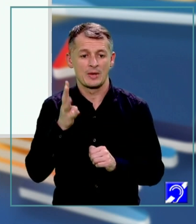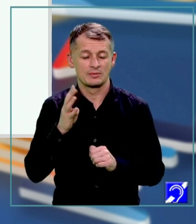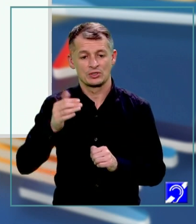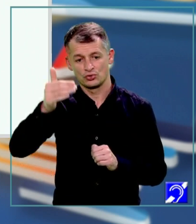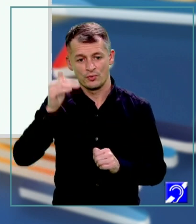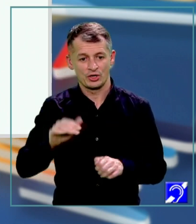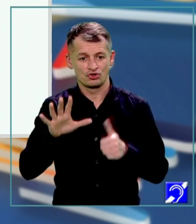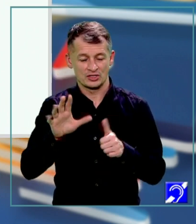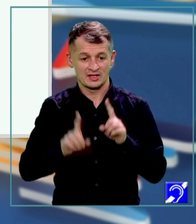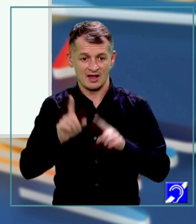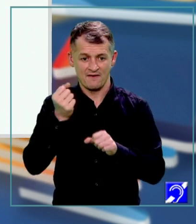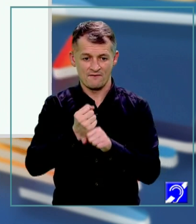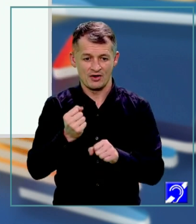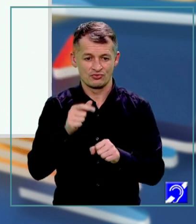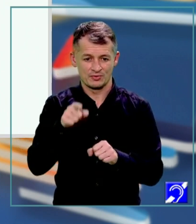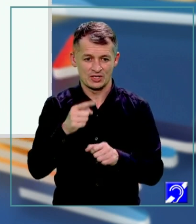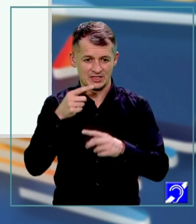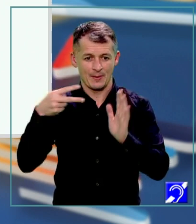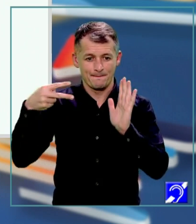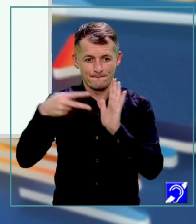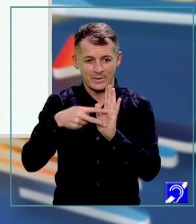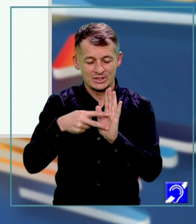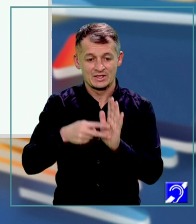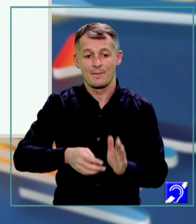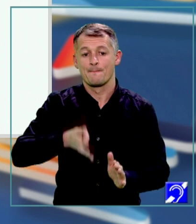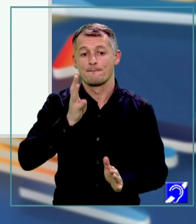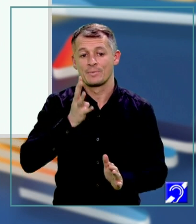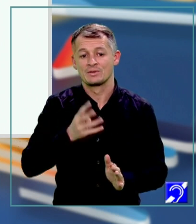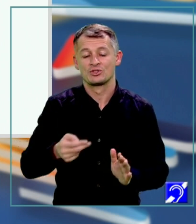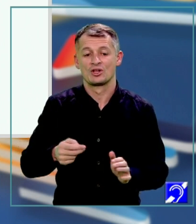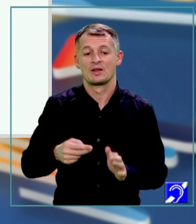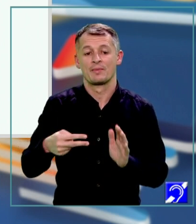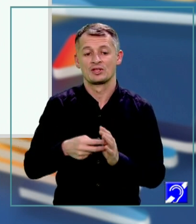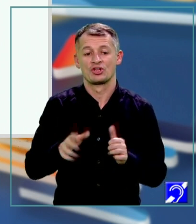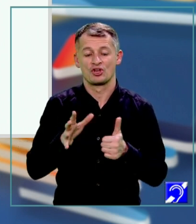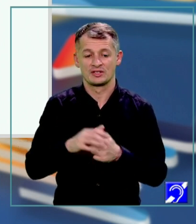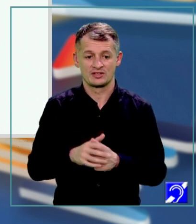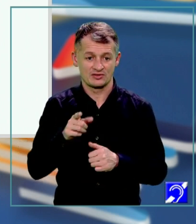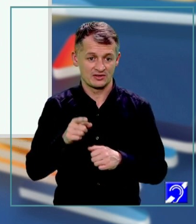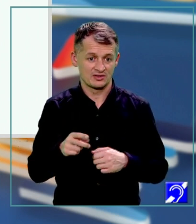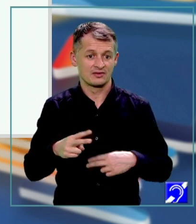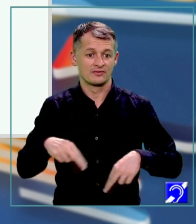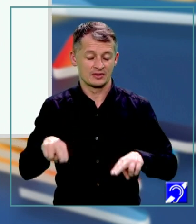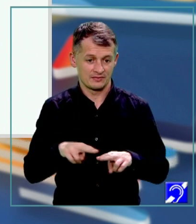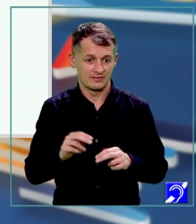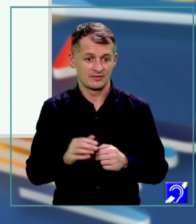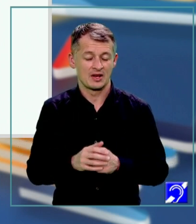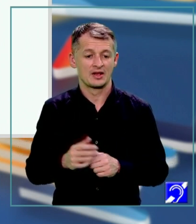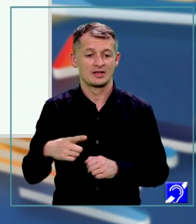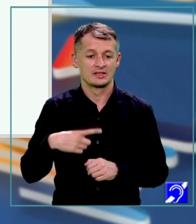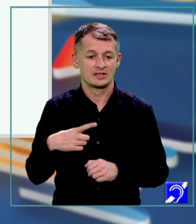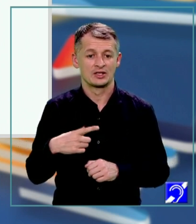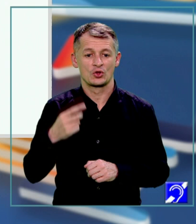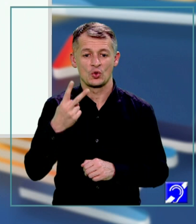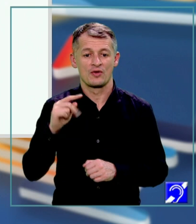6. Dacă efectuăm această împărțire 14 la 6, acest rezultat este aproximativ egal cu